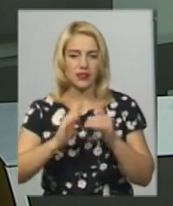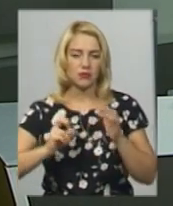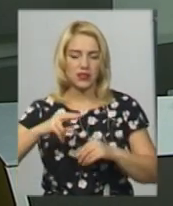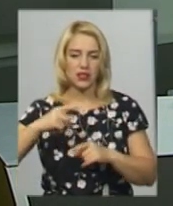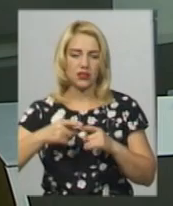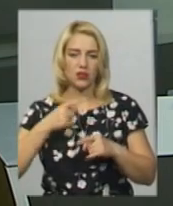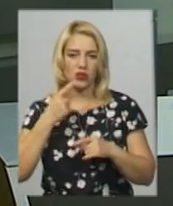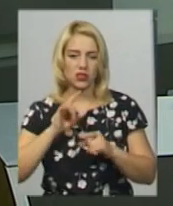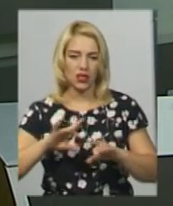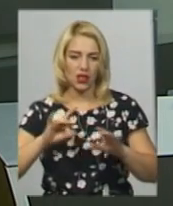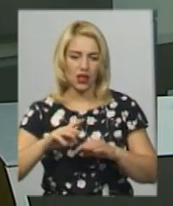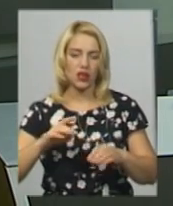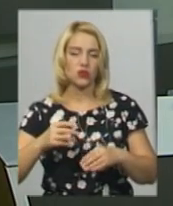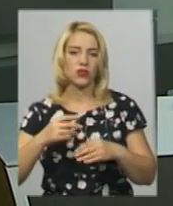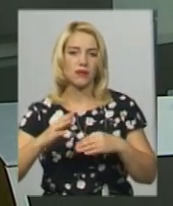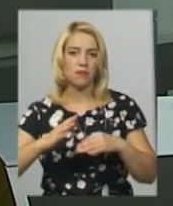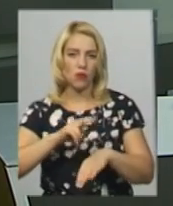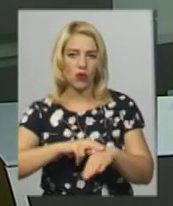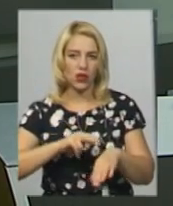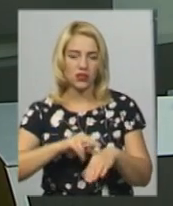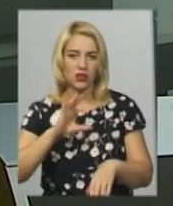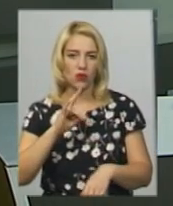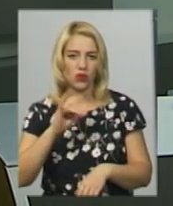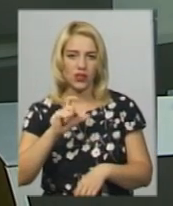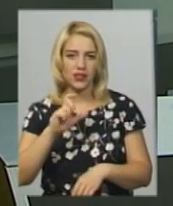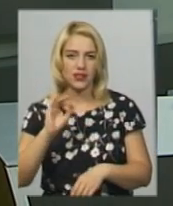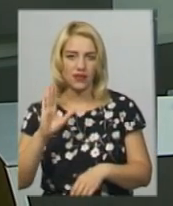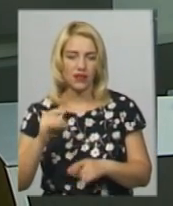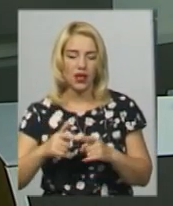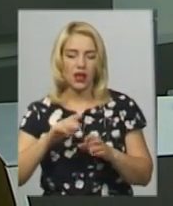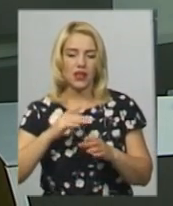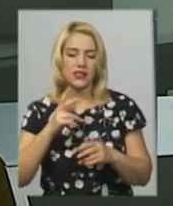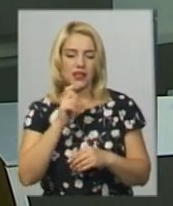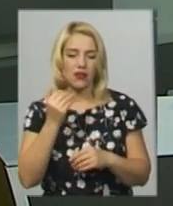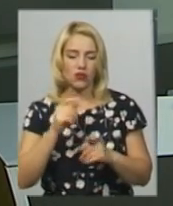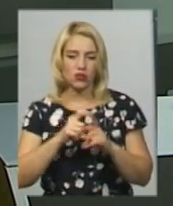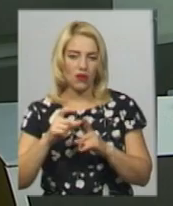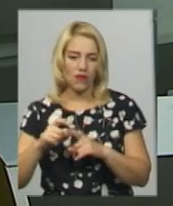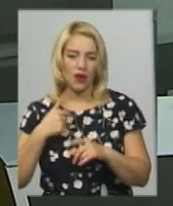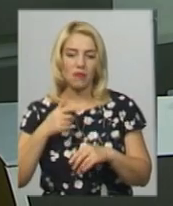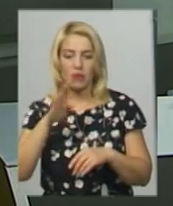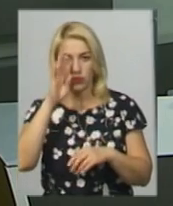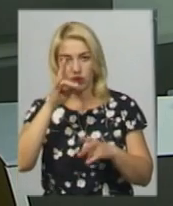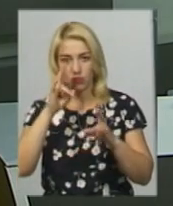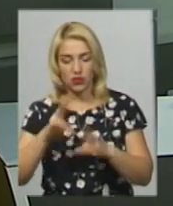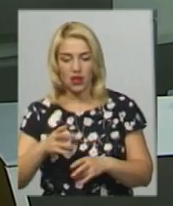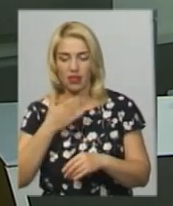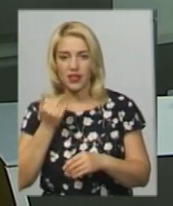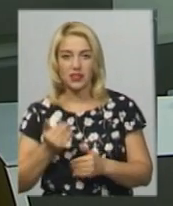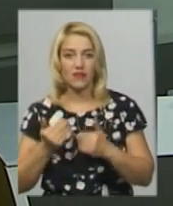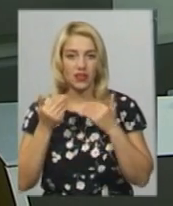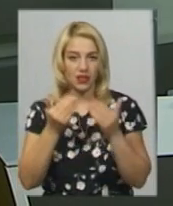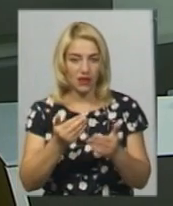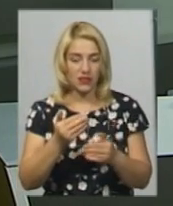Хмельницького відділу поліції Валерій Онісієв. За його словами, потерпілий після інциденту не звертався до поліції, а написав відповідну заяву